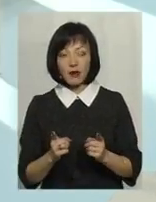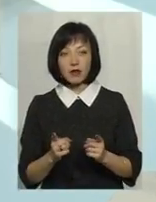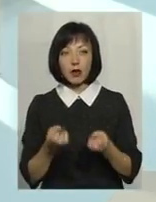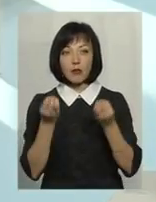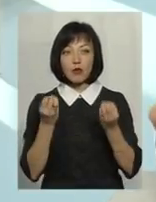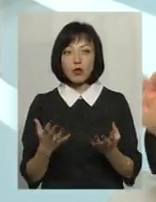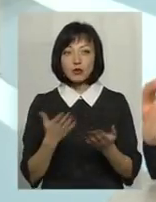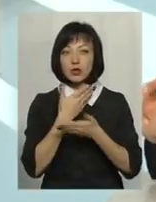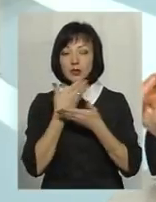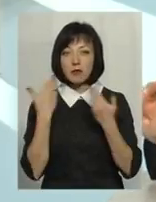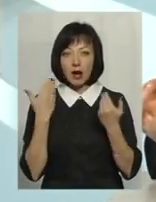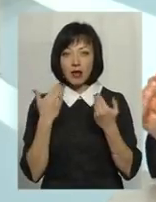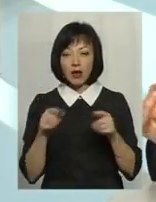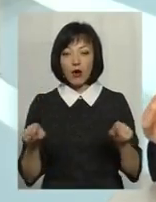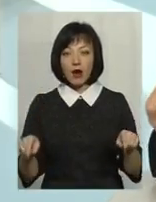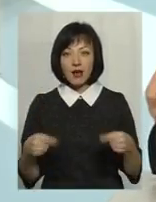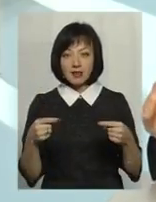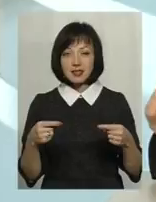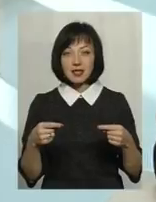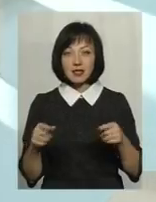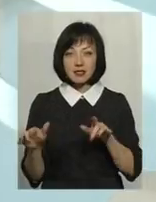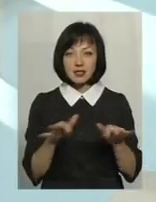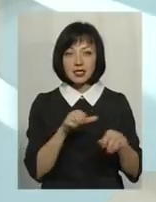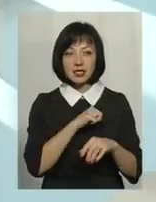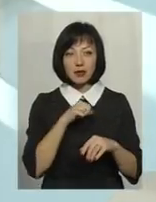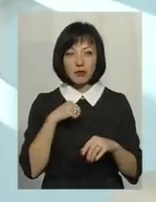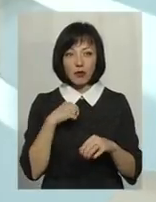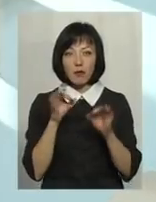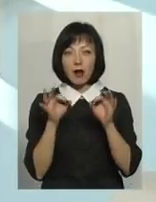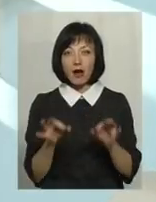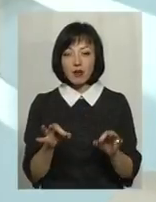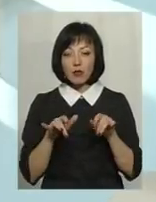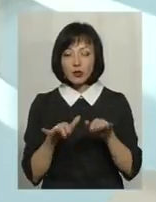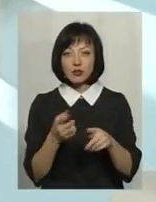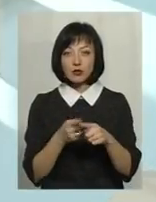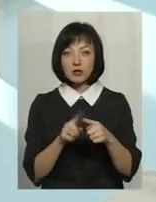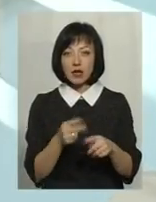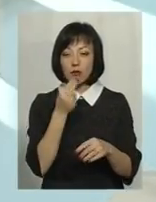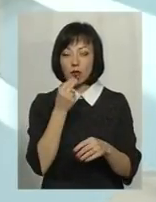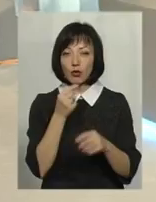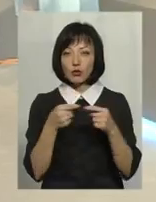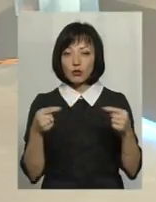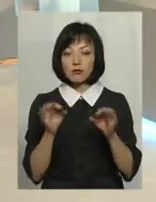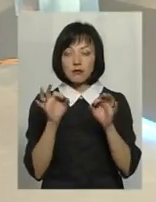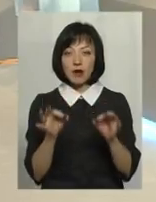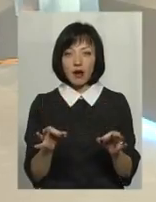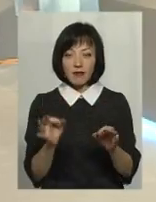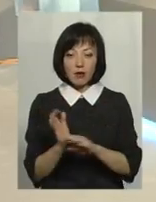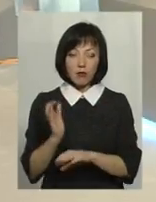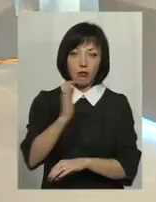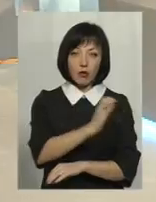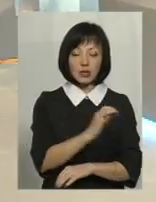Просто, що немає організації самого правильного процесу, щоб цей продукт був правильно поданий, і